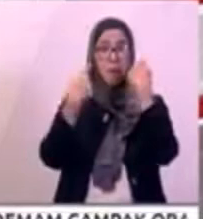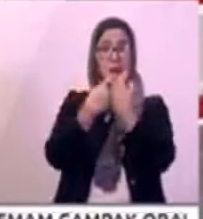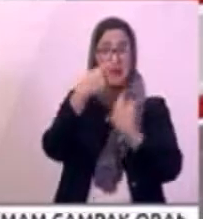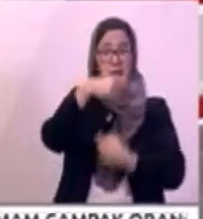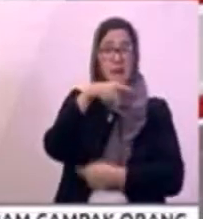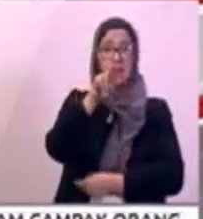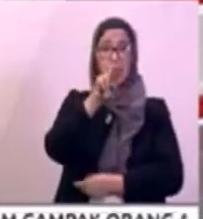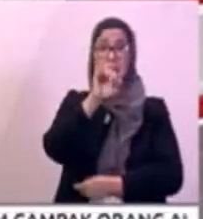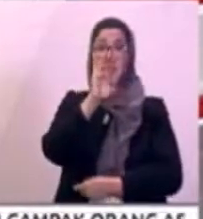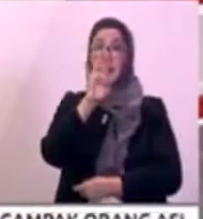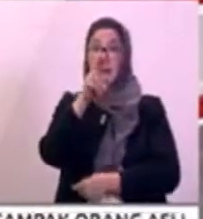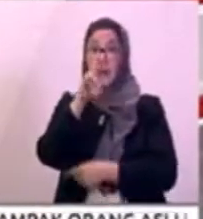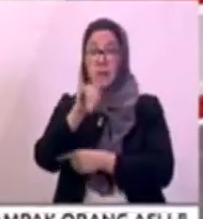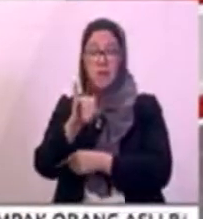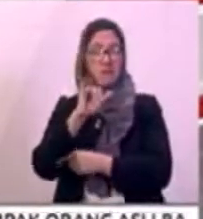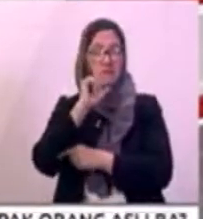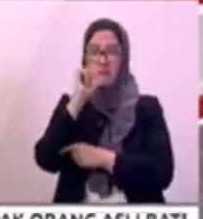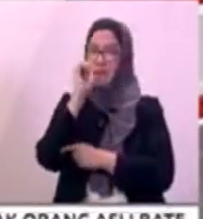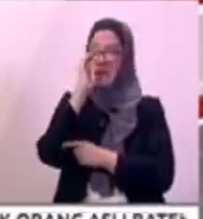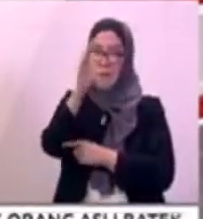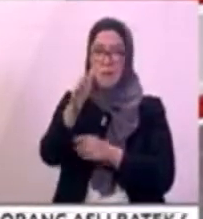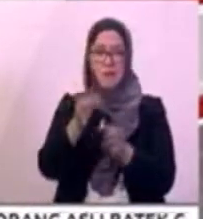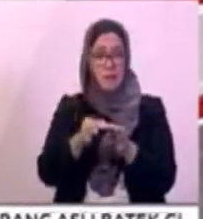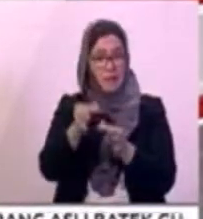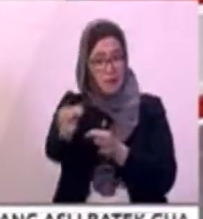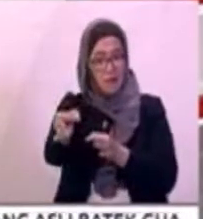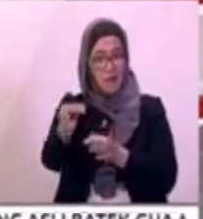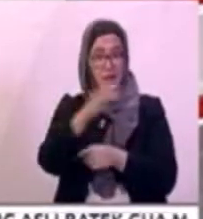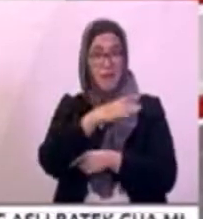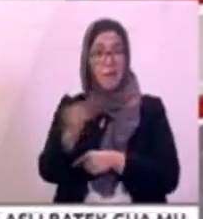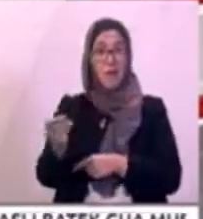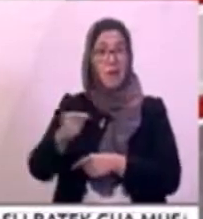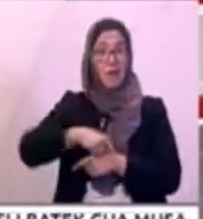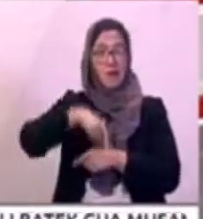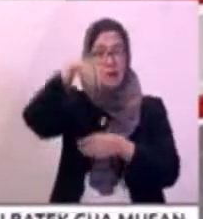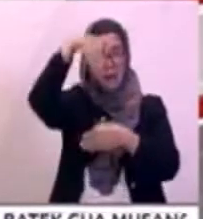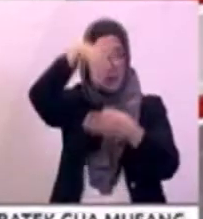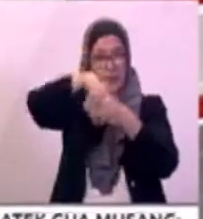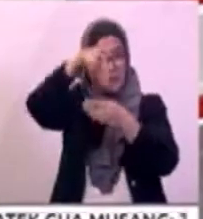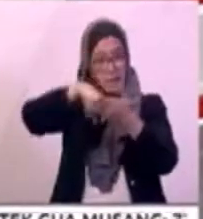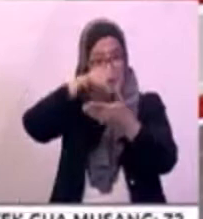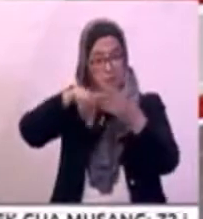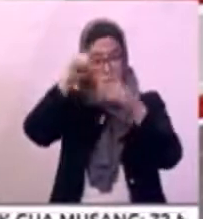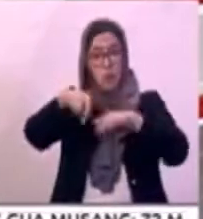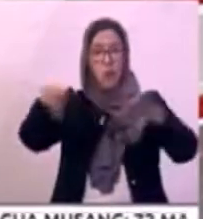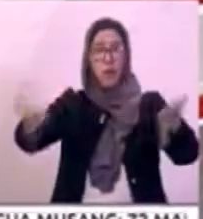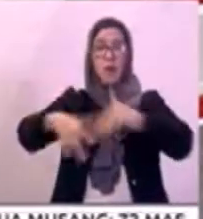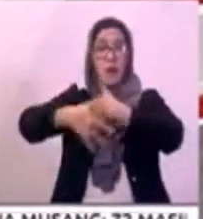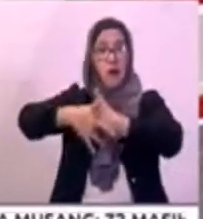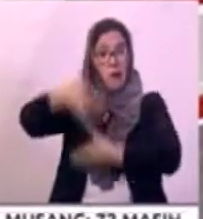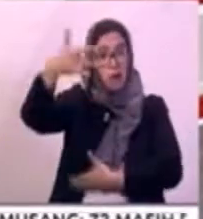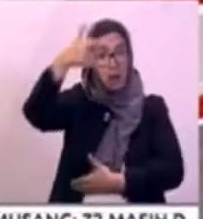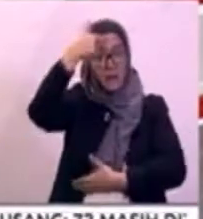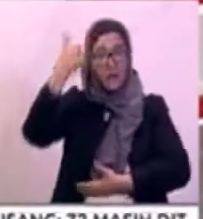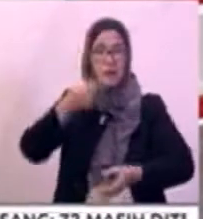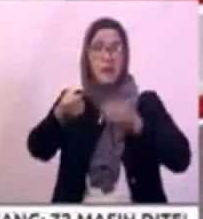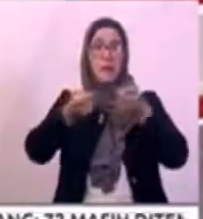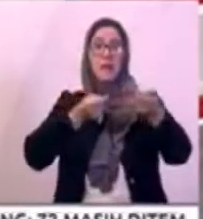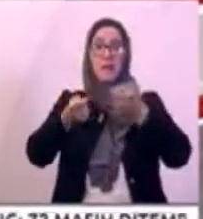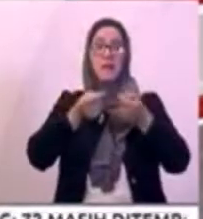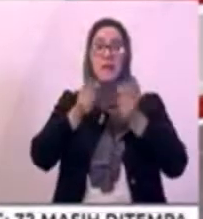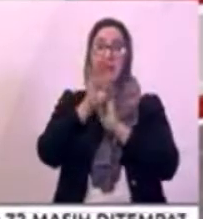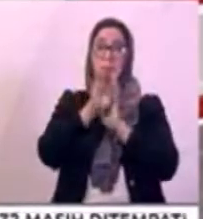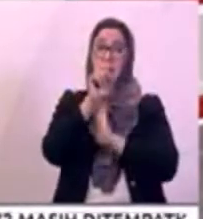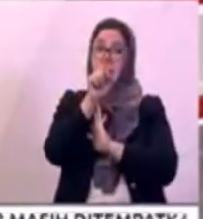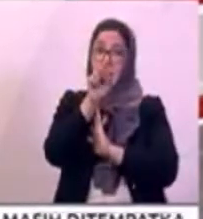tidak akan ditangguhkan. Ya betul, malah pemilihan perlu diadakan lebih awal kerana pentadbiran bersatu berasaskan